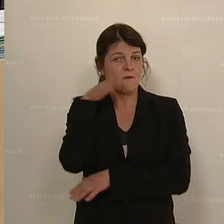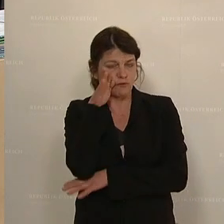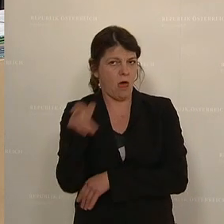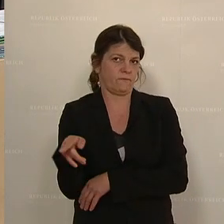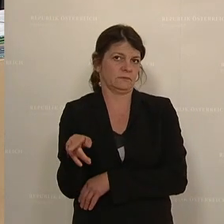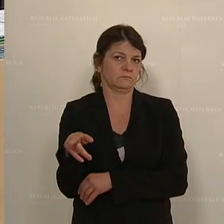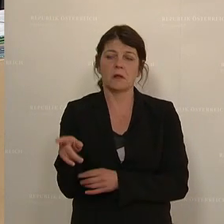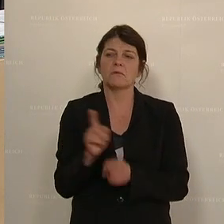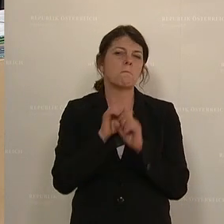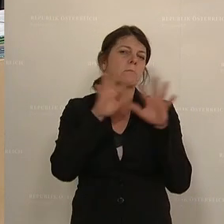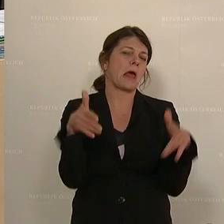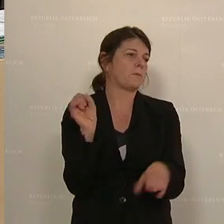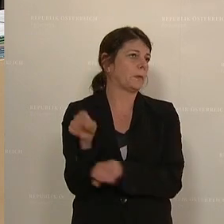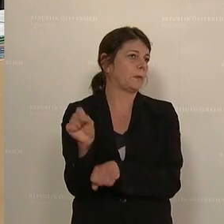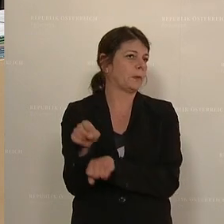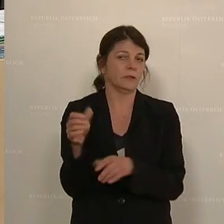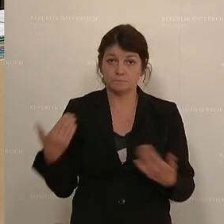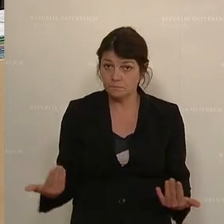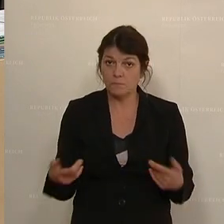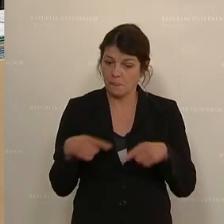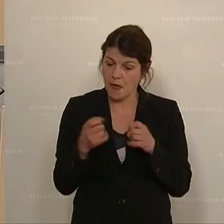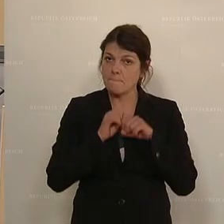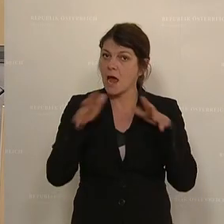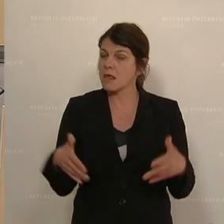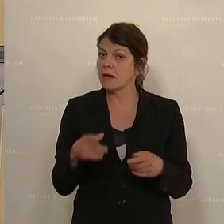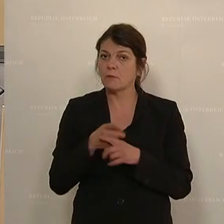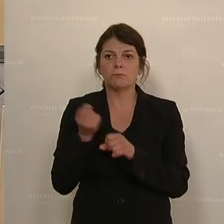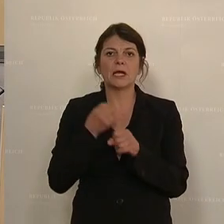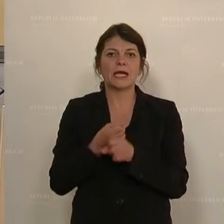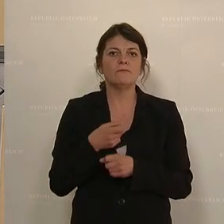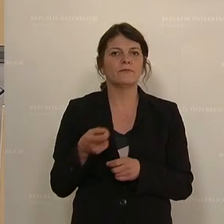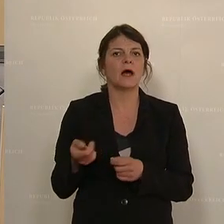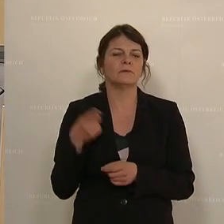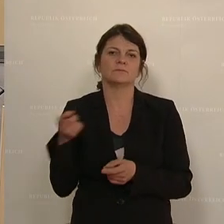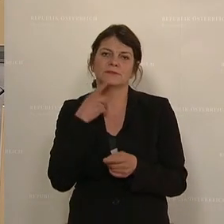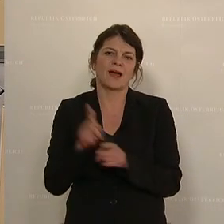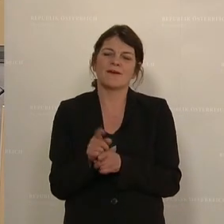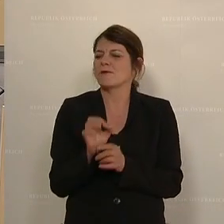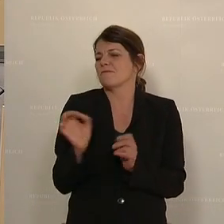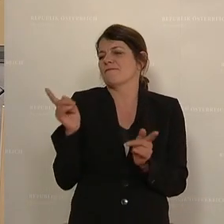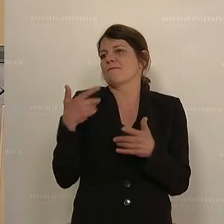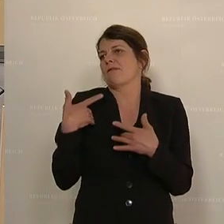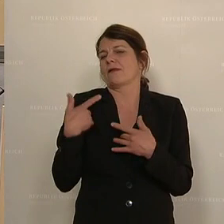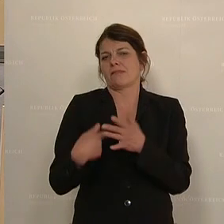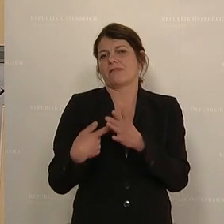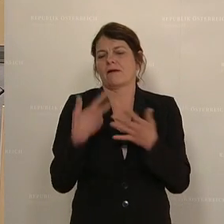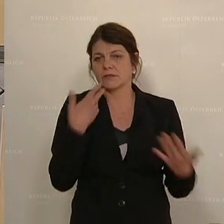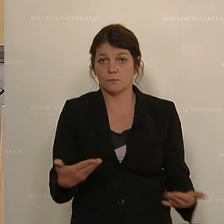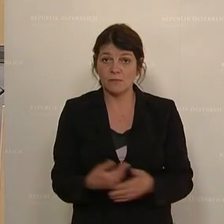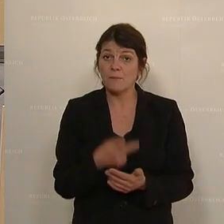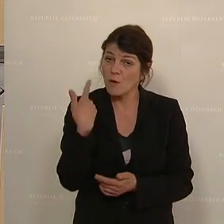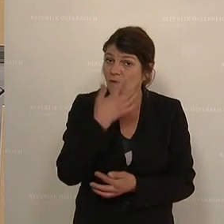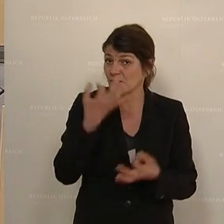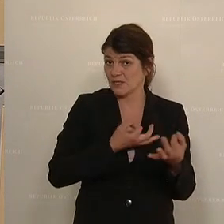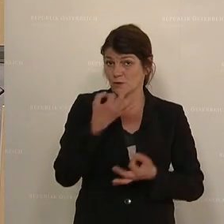Pandemie nicht ernst genommen hat. Und die Pandemie und deren Bekämpfung eher als BR-Akt gesehen hat. Und Sie versuchen jetzt zumindest